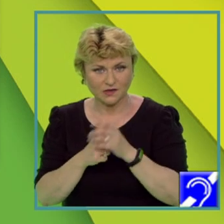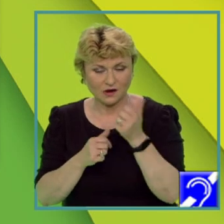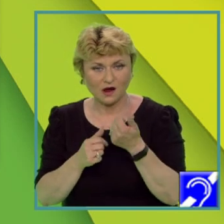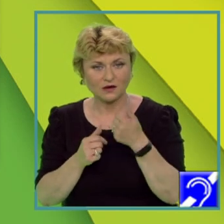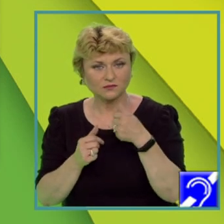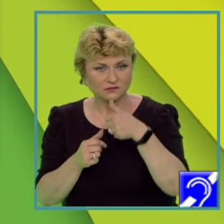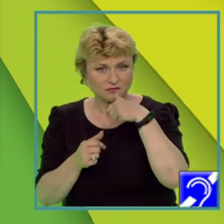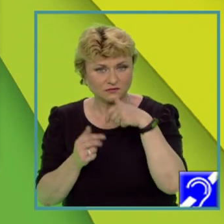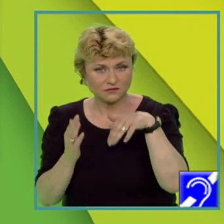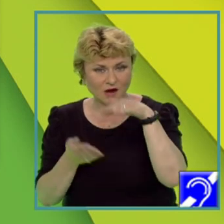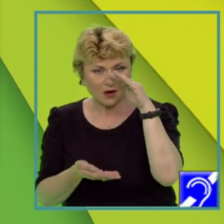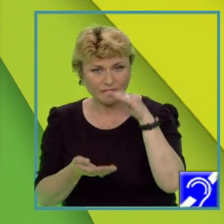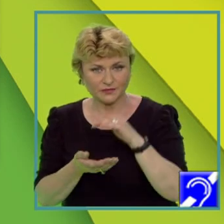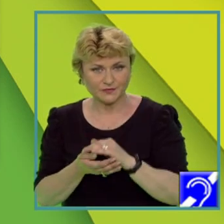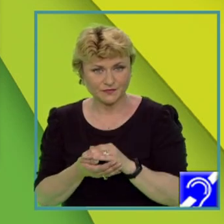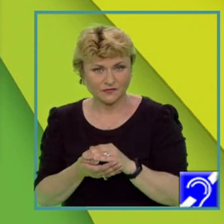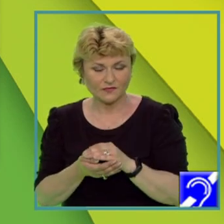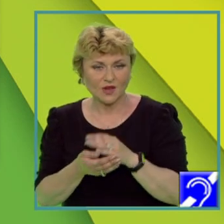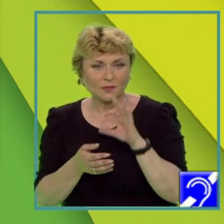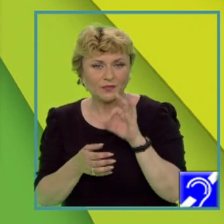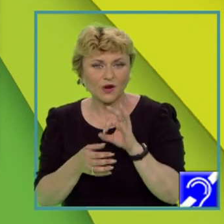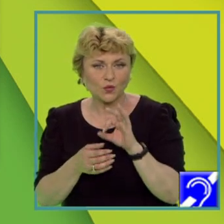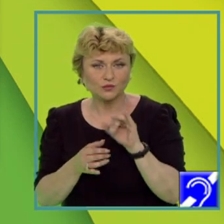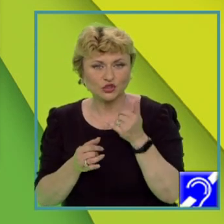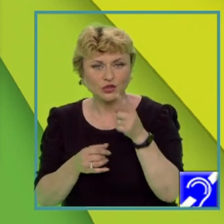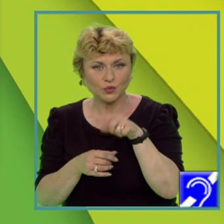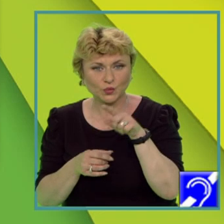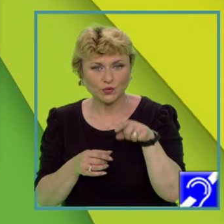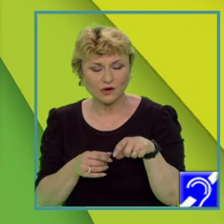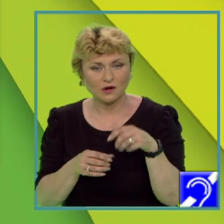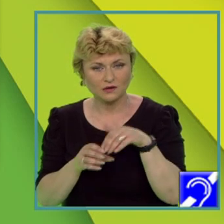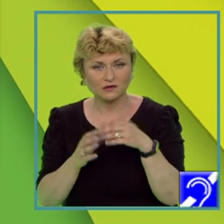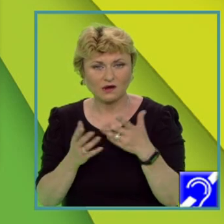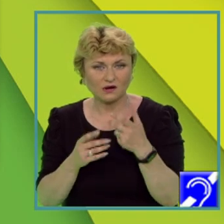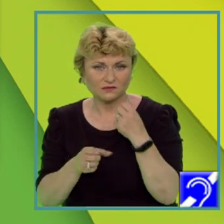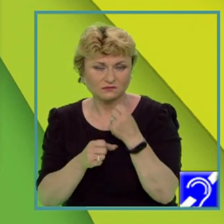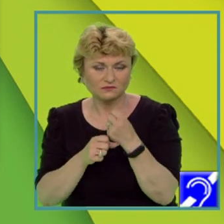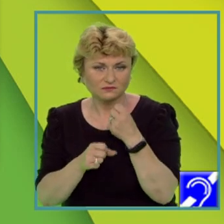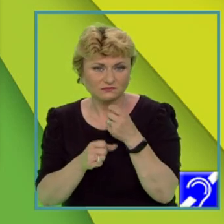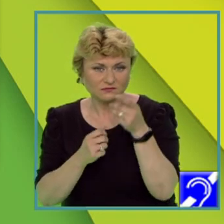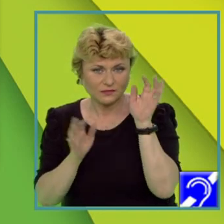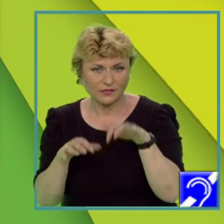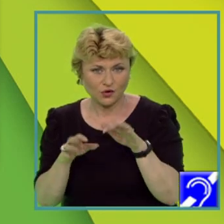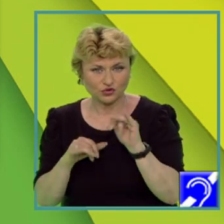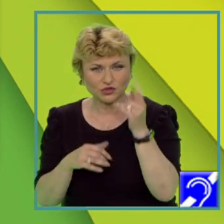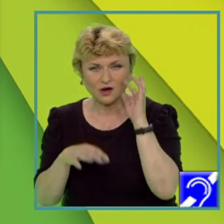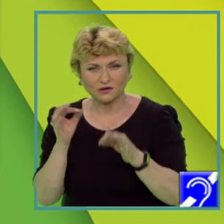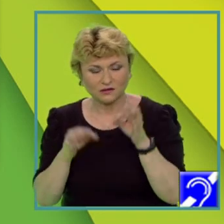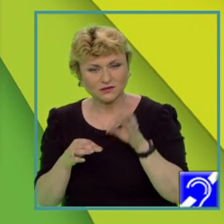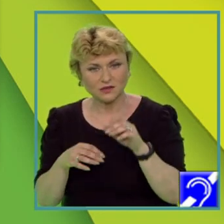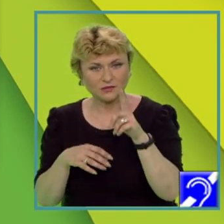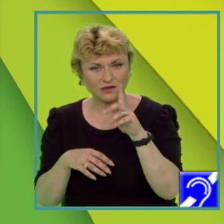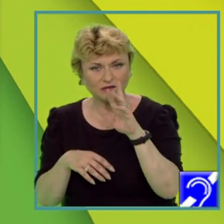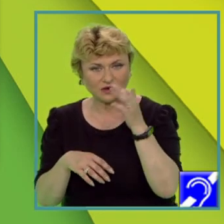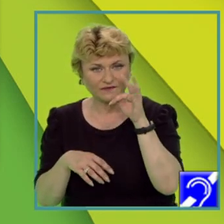cantității medii de precipitații, precum și luna în care se înregistrează. Analizăm graficul și vedem